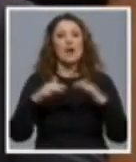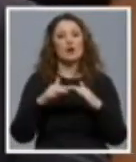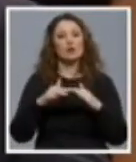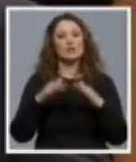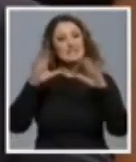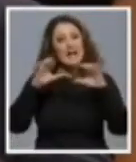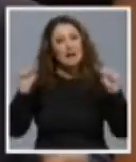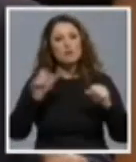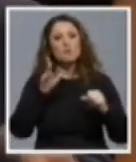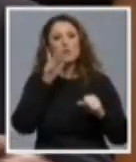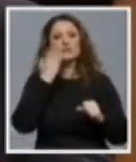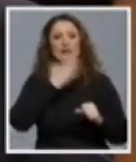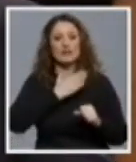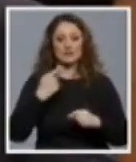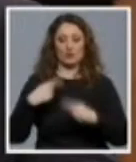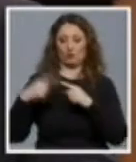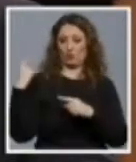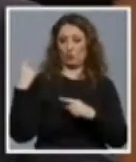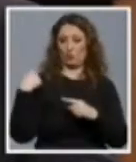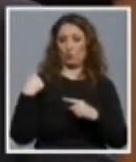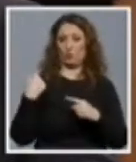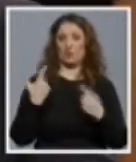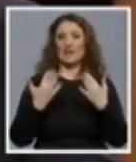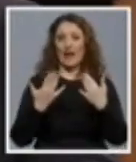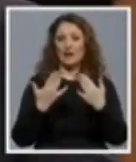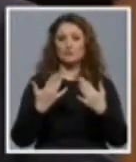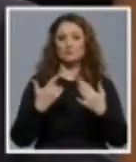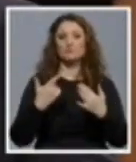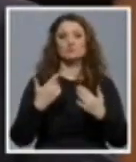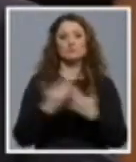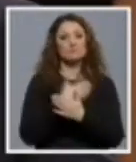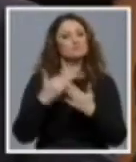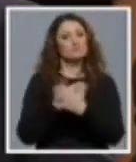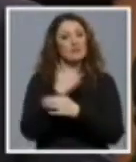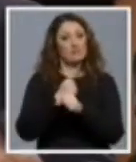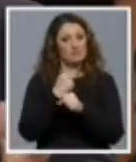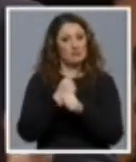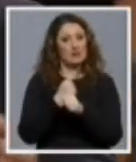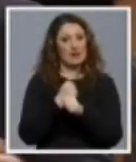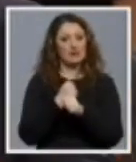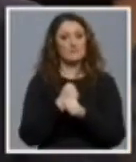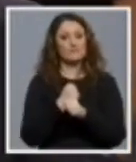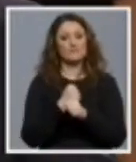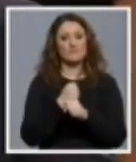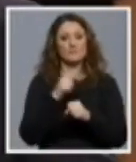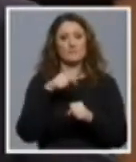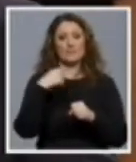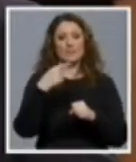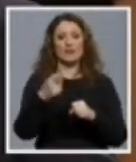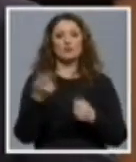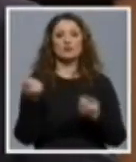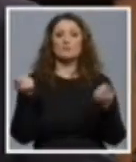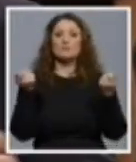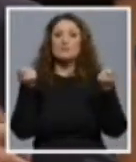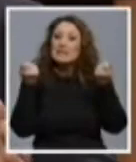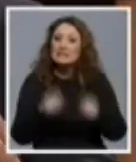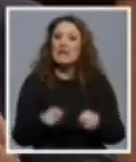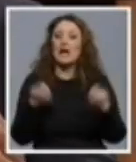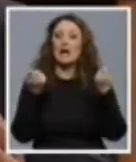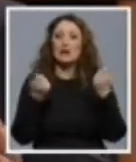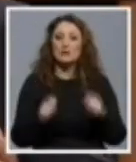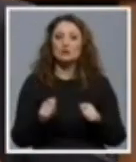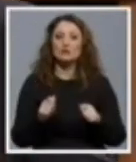Hercegovine koji je još u četvrtom mjesecu ove godine obnovio rad i na svoj četvrtom sjednici donio rezoluciju koja je